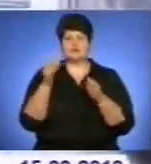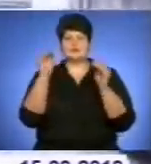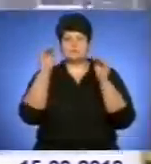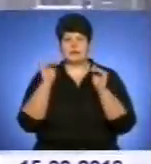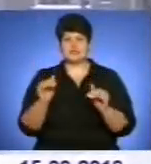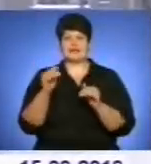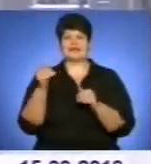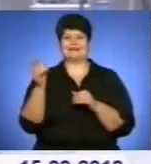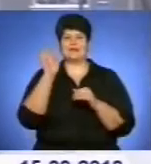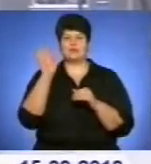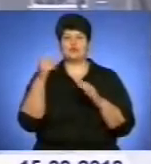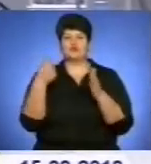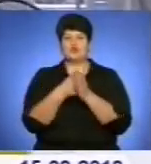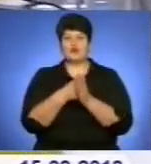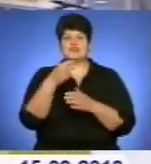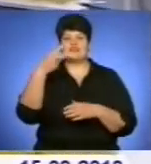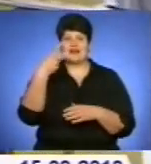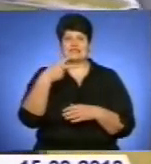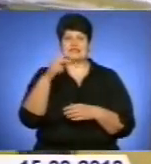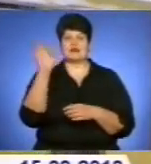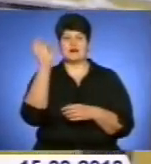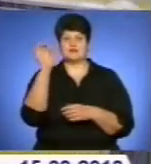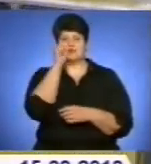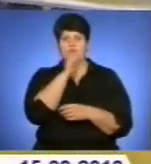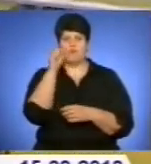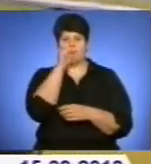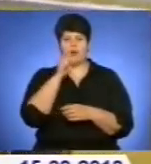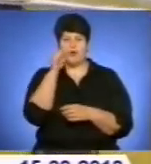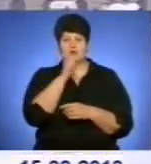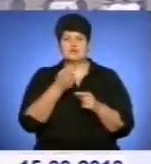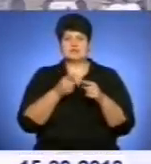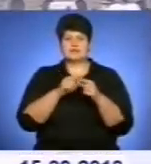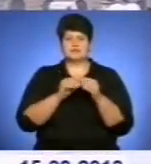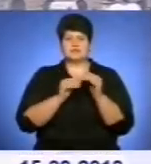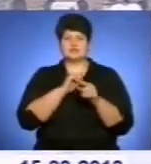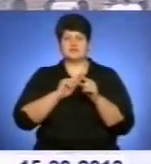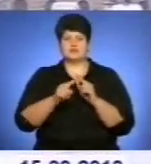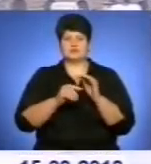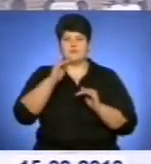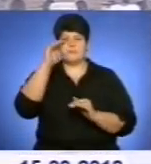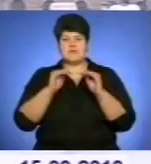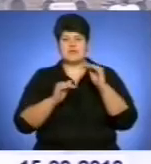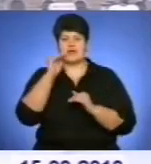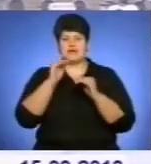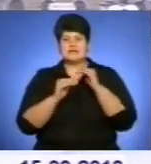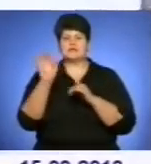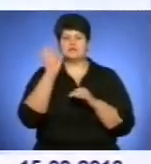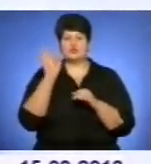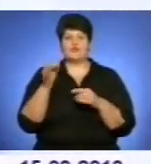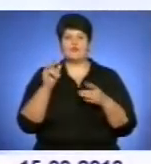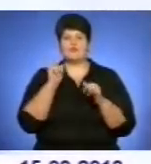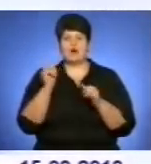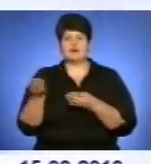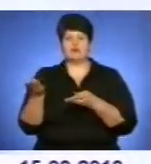Синоптики ж прогнозують продовження снігопадів і у суботу. Вітер сягатиме 15-20 метрів за секунду. У ніч на